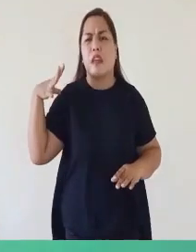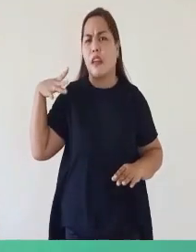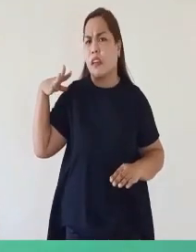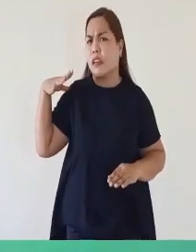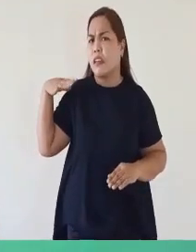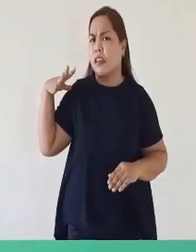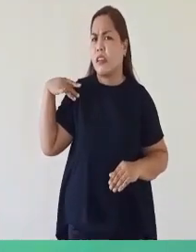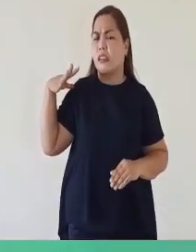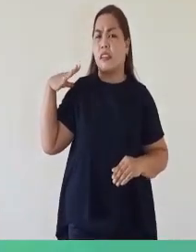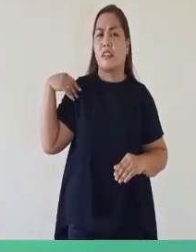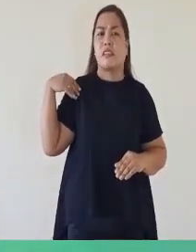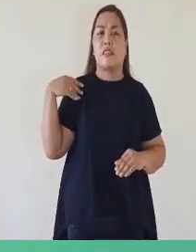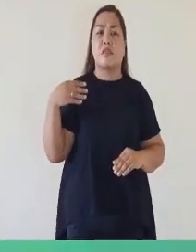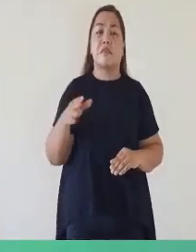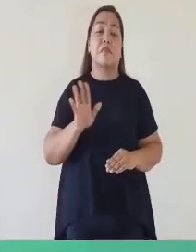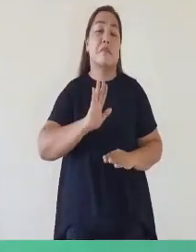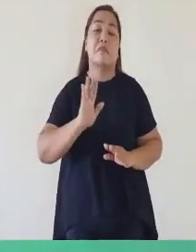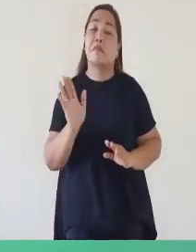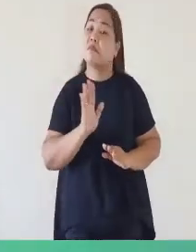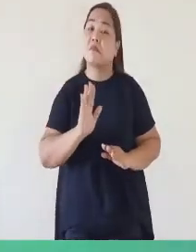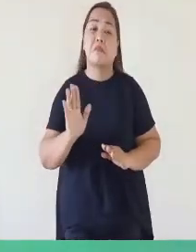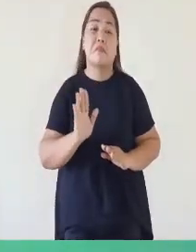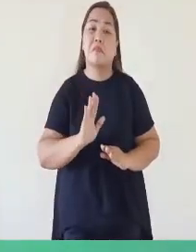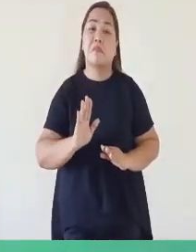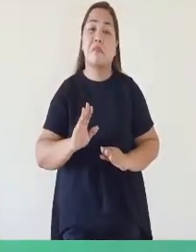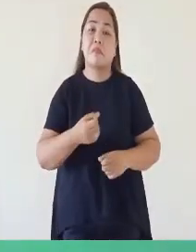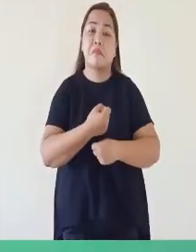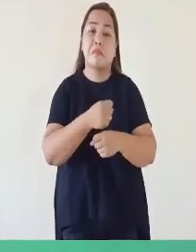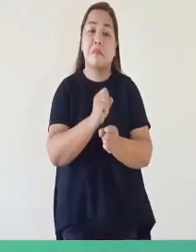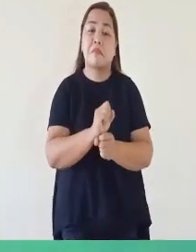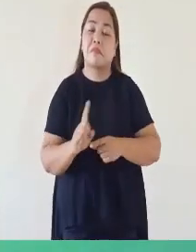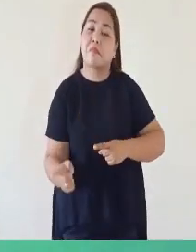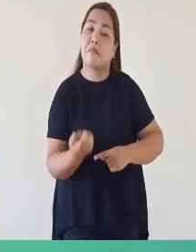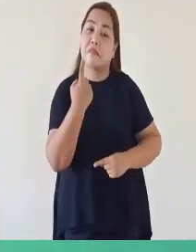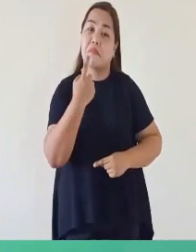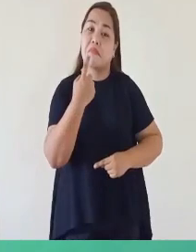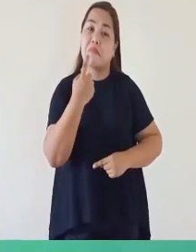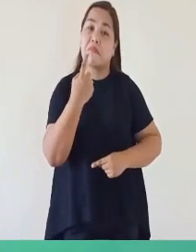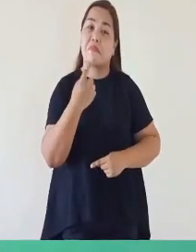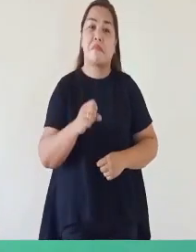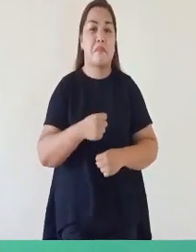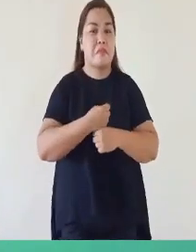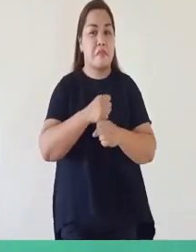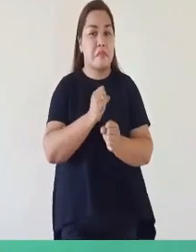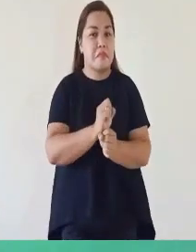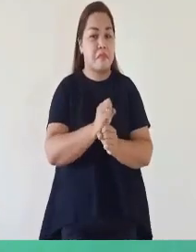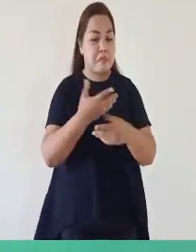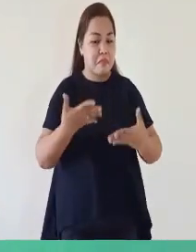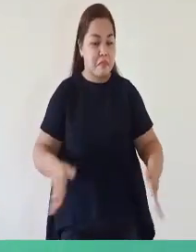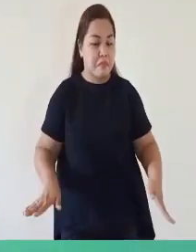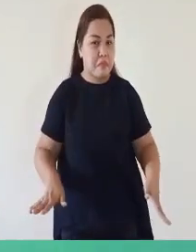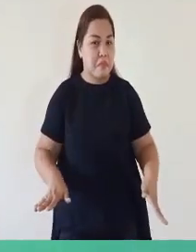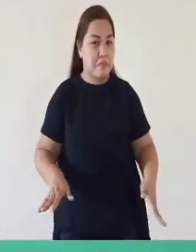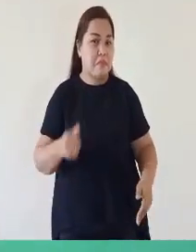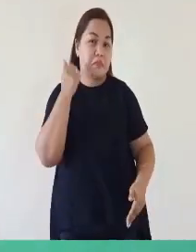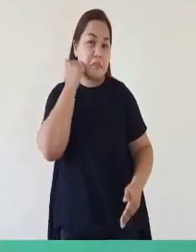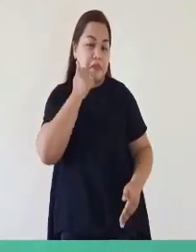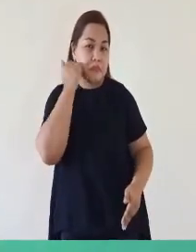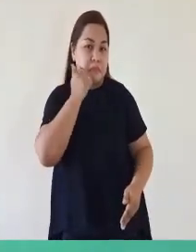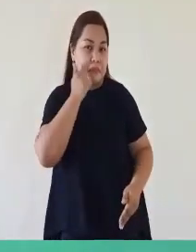na At walang gawain siyang nasisimulan O natatapos sa tuwi na